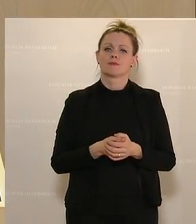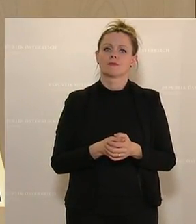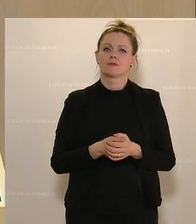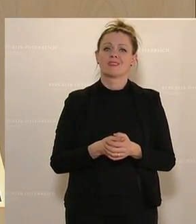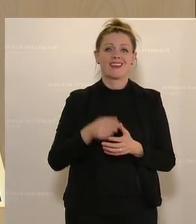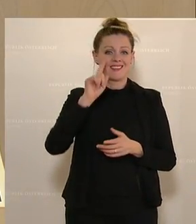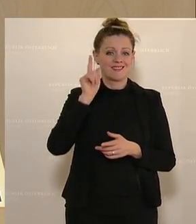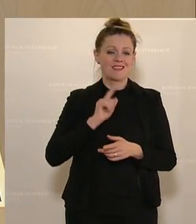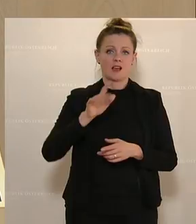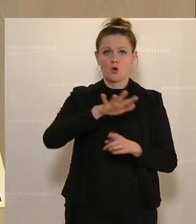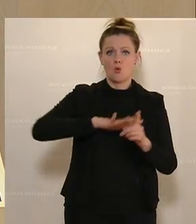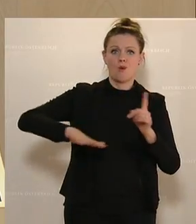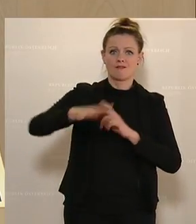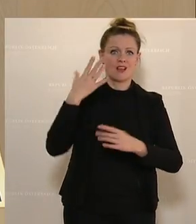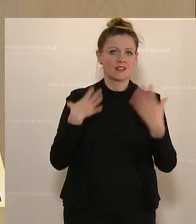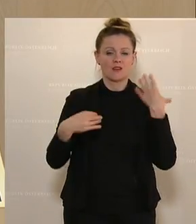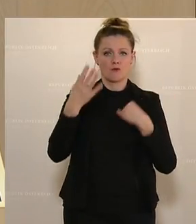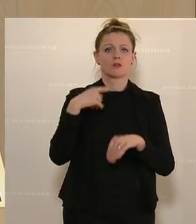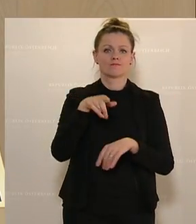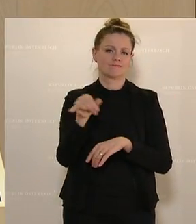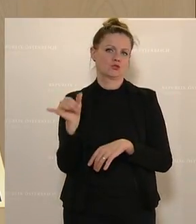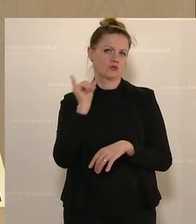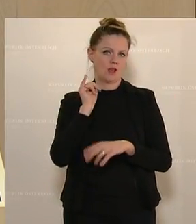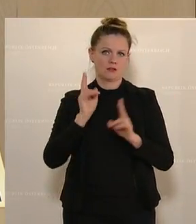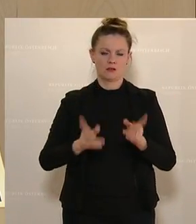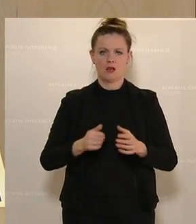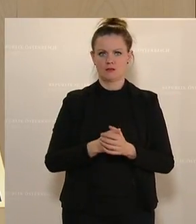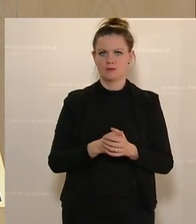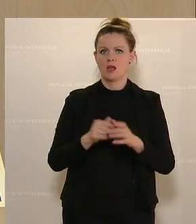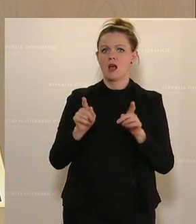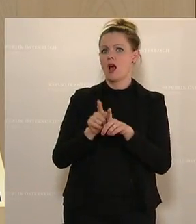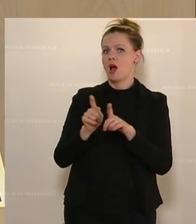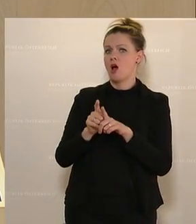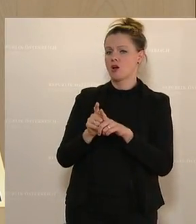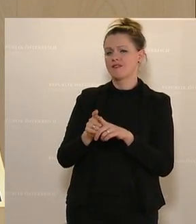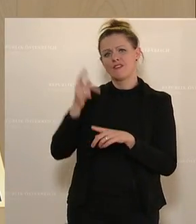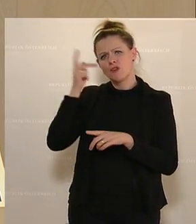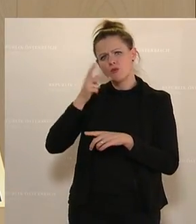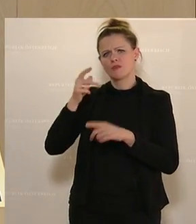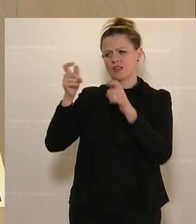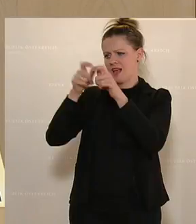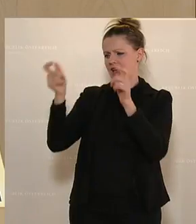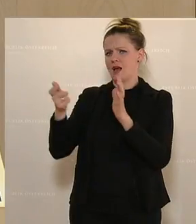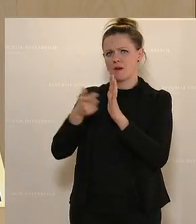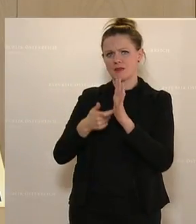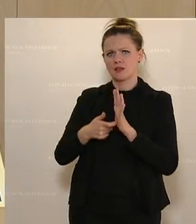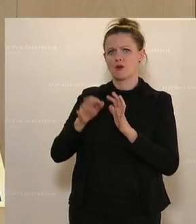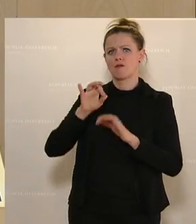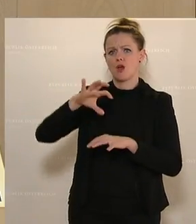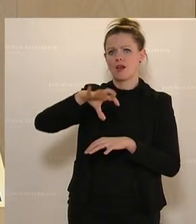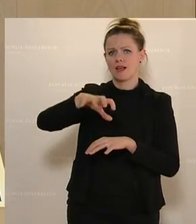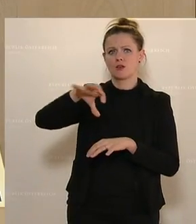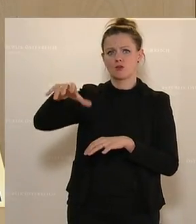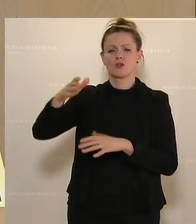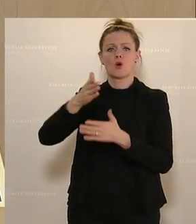Umfeld der Tiere hier eine Schlachtung vornehmen kann. Und es geht auch auf der anderen Seite um vernünftige Rahmenbedingungen für regionale und